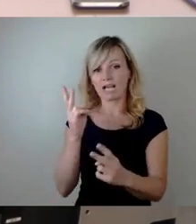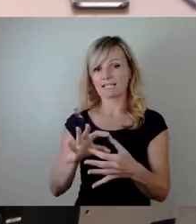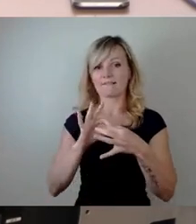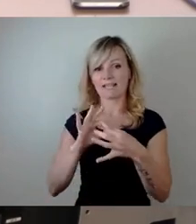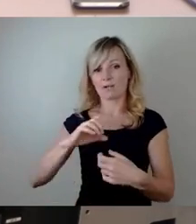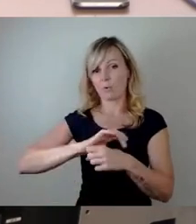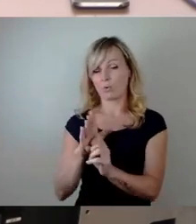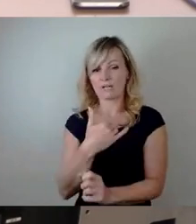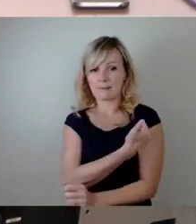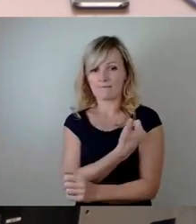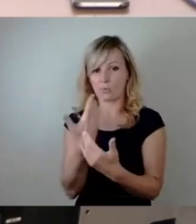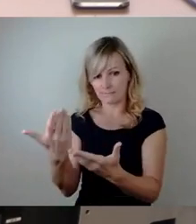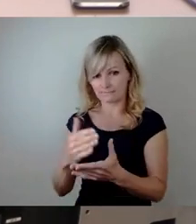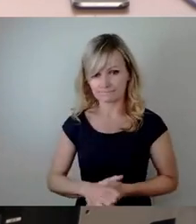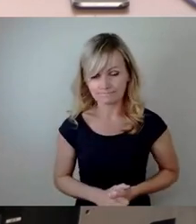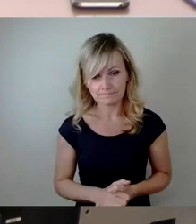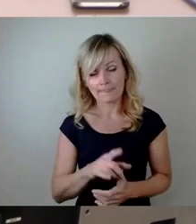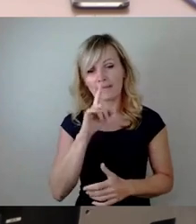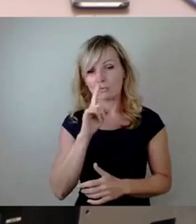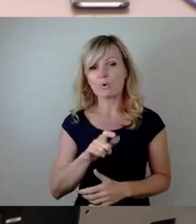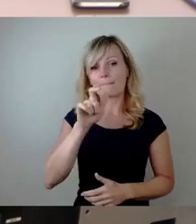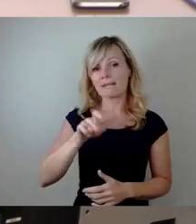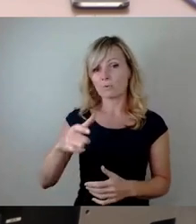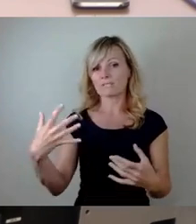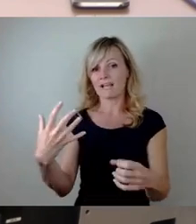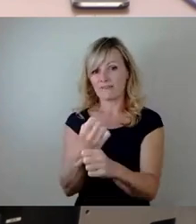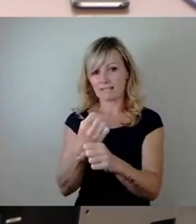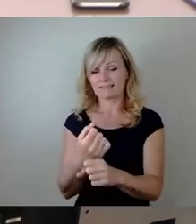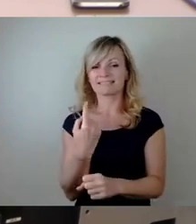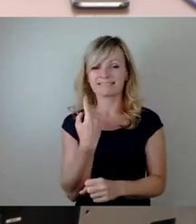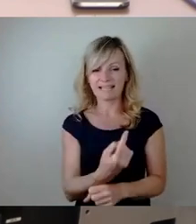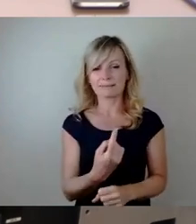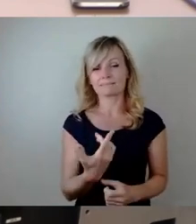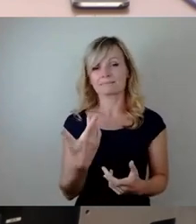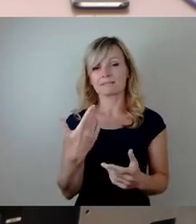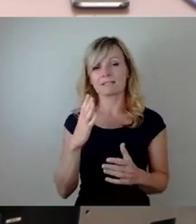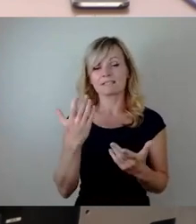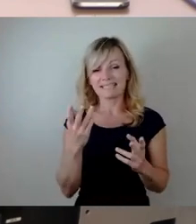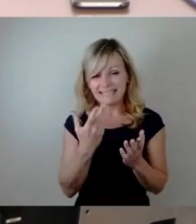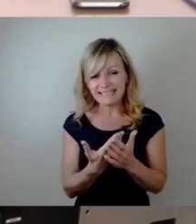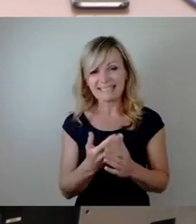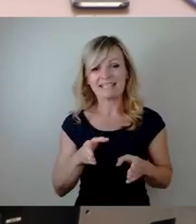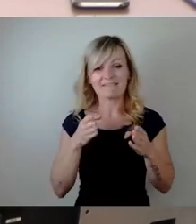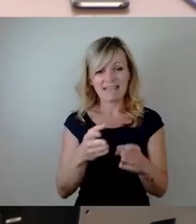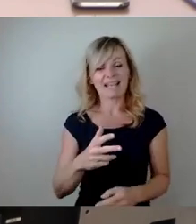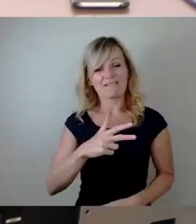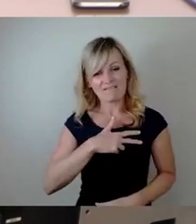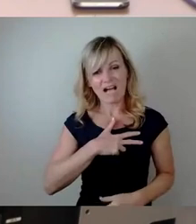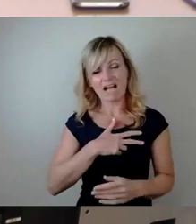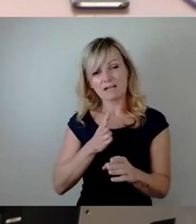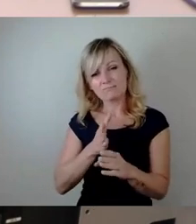Damit sind nur Personen erfasst, die fast den aussichtslosen Weg der Anerkennung tatsächlich gehen. Die